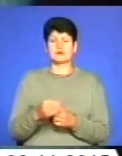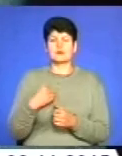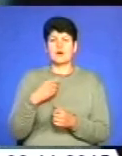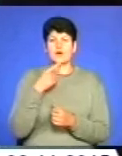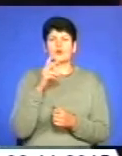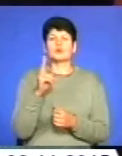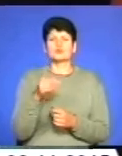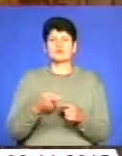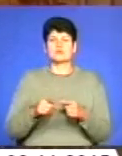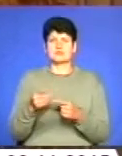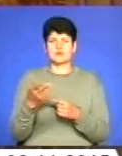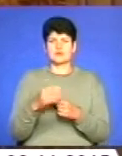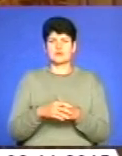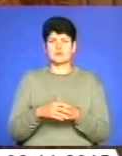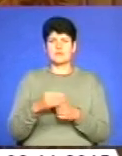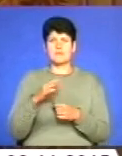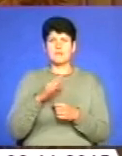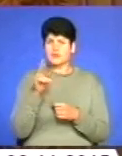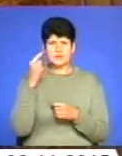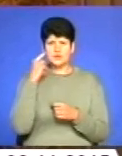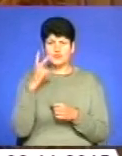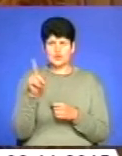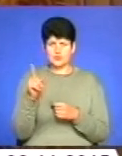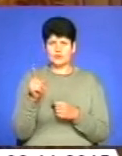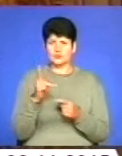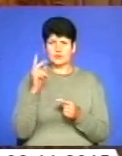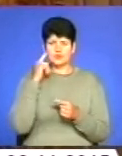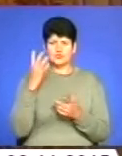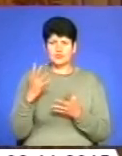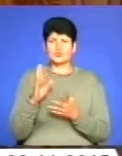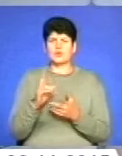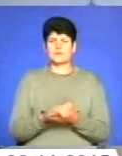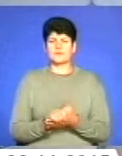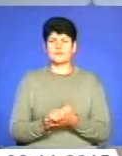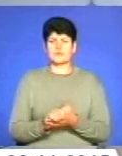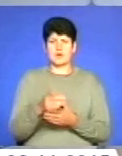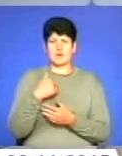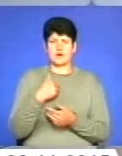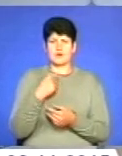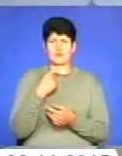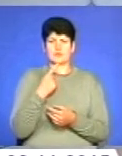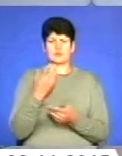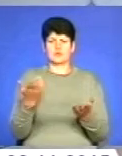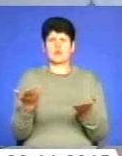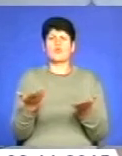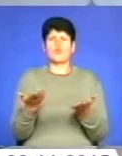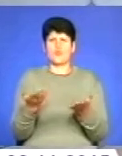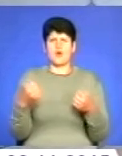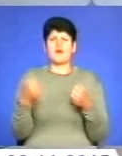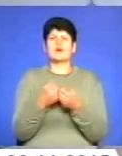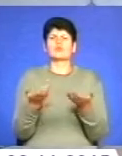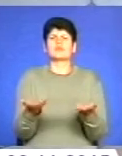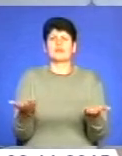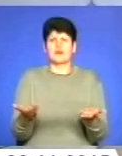а хто ж тут такий? Та що ти не чуєш хто то? Що не чуєш хто то? Я кажу, якою аварію? Де?